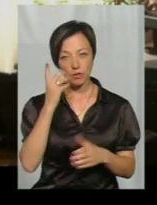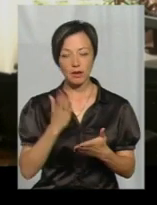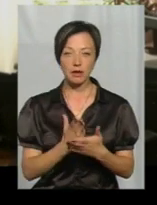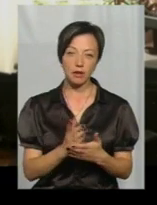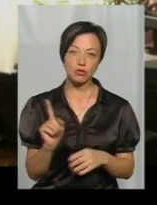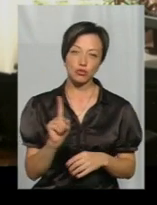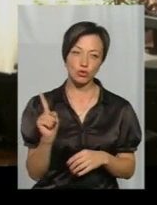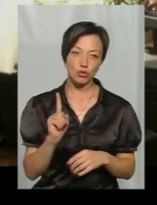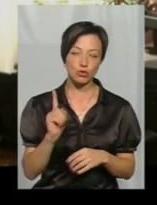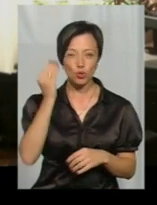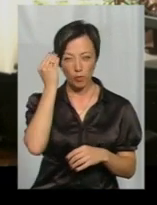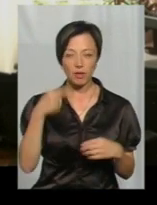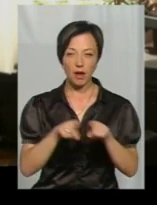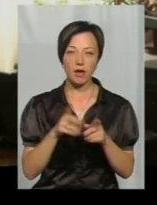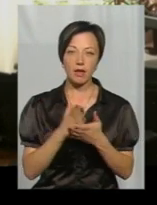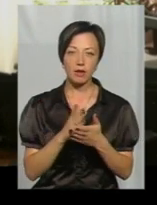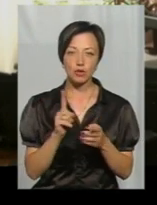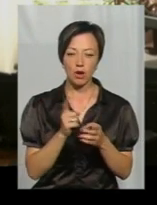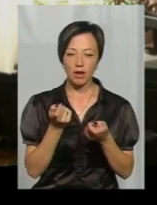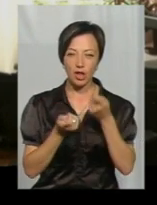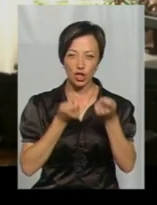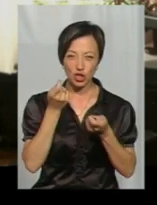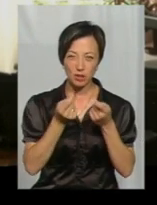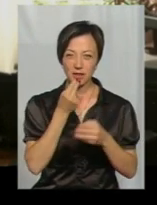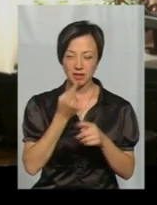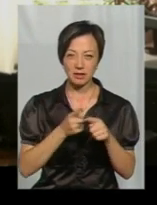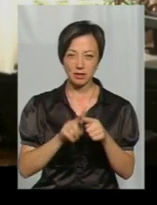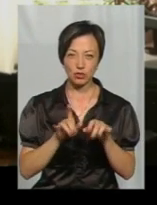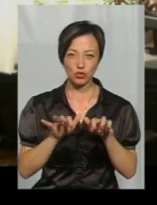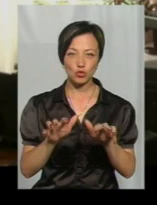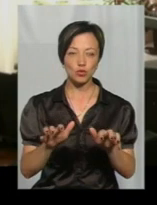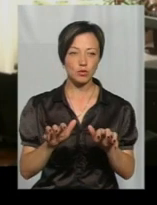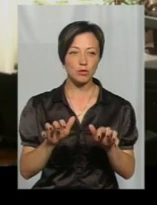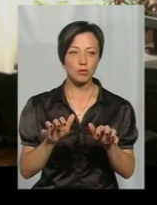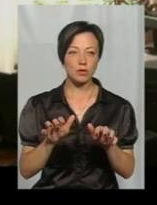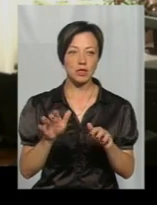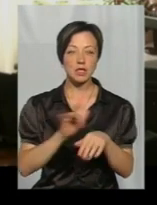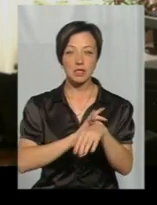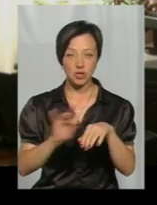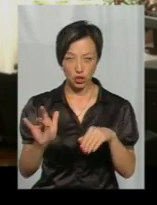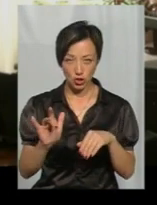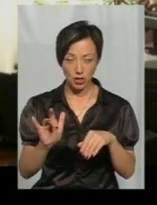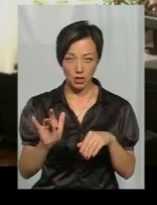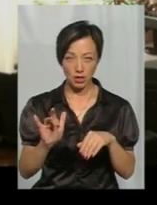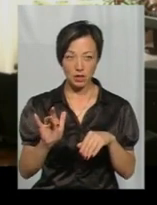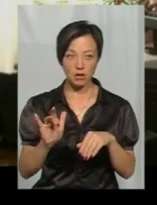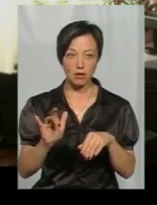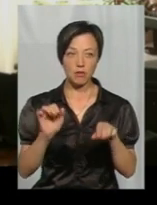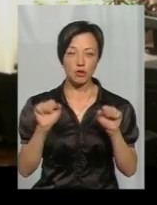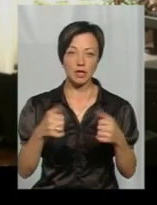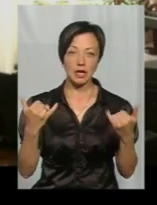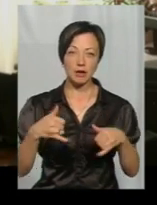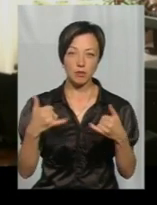що личинки, яким живеться, жужелиця, знищилися під дією, можливо,